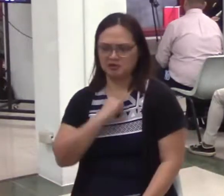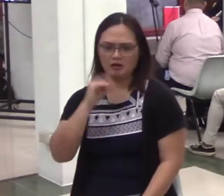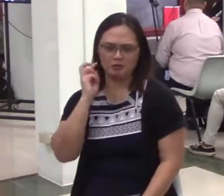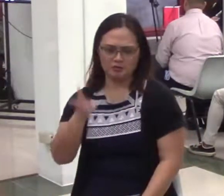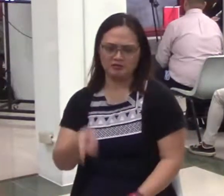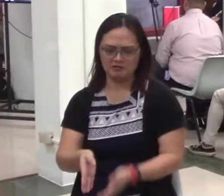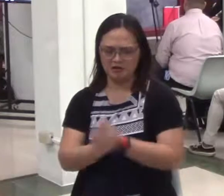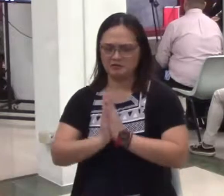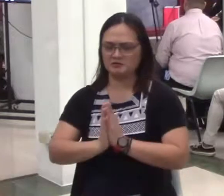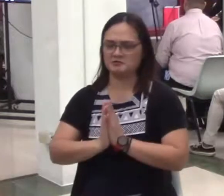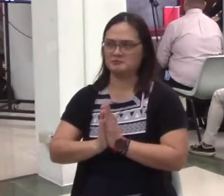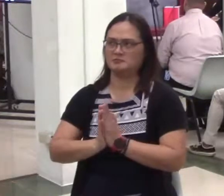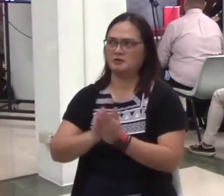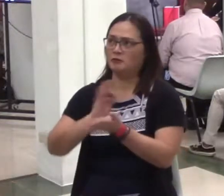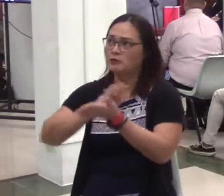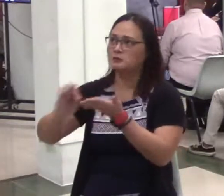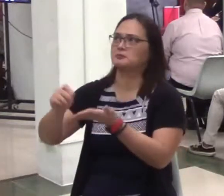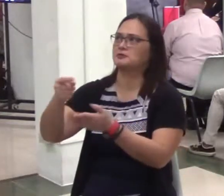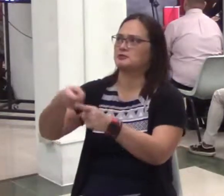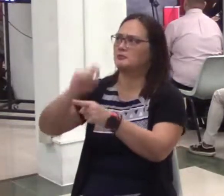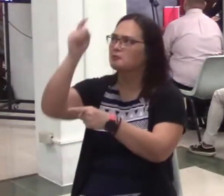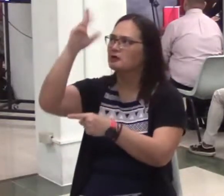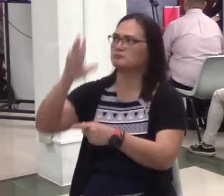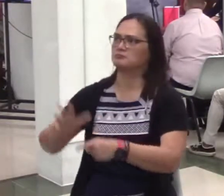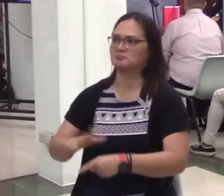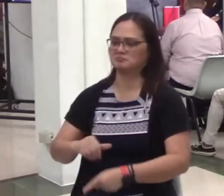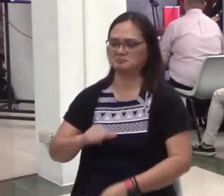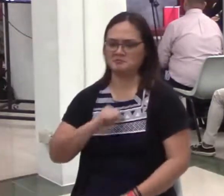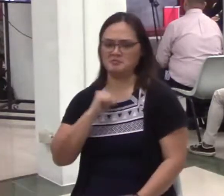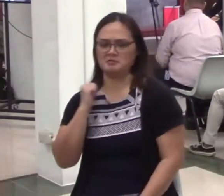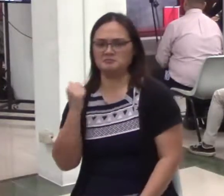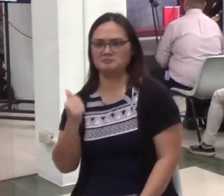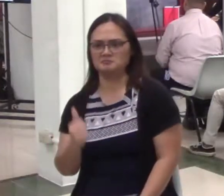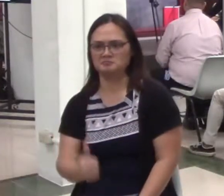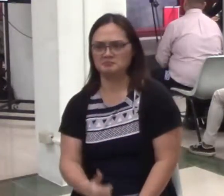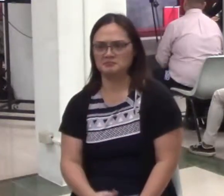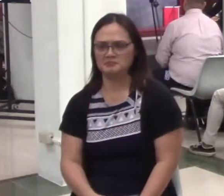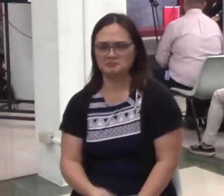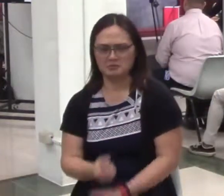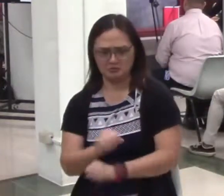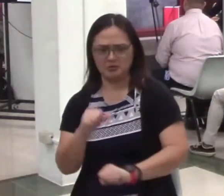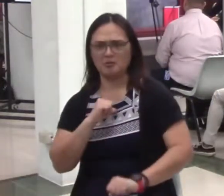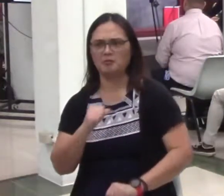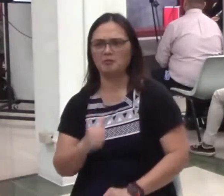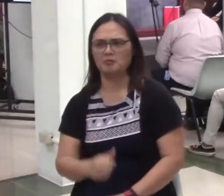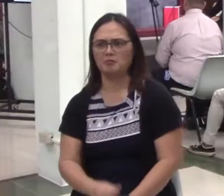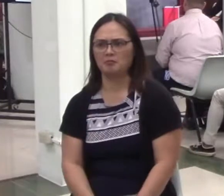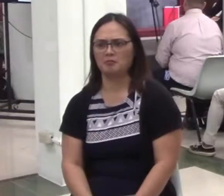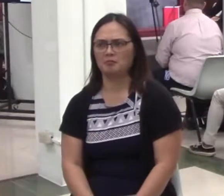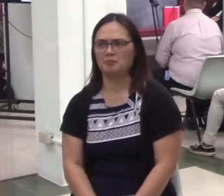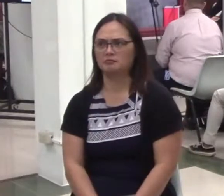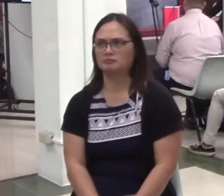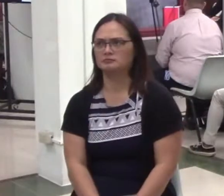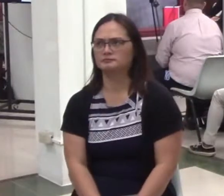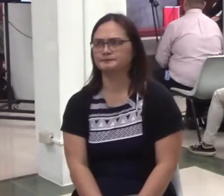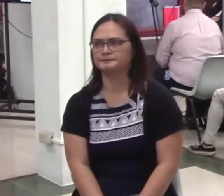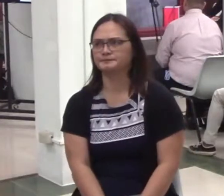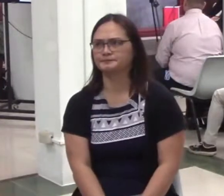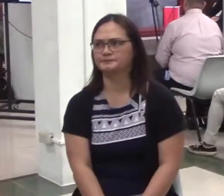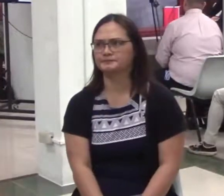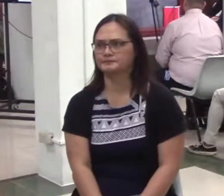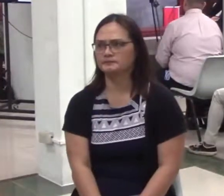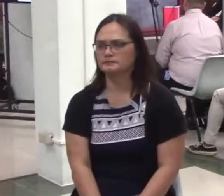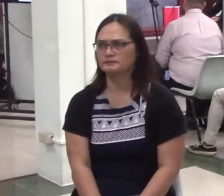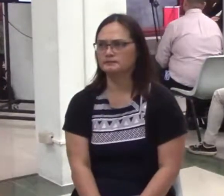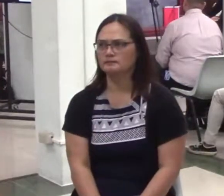balikta rin natin ang utak natin. Bakit? Kasi ang pananahan ng Panginoon sa